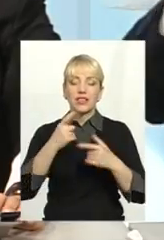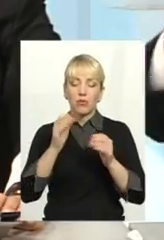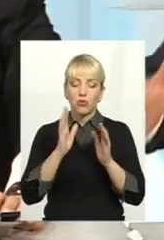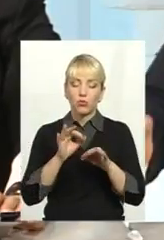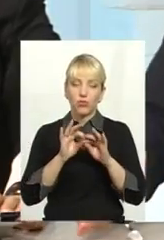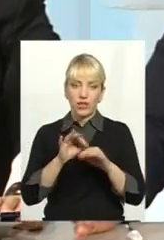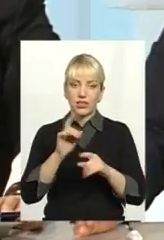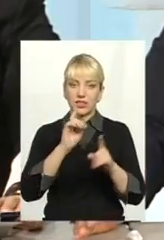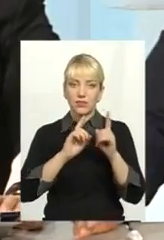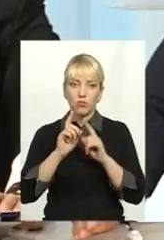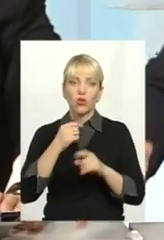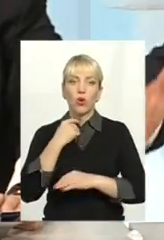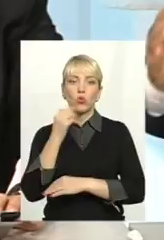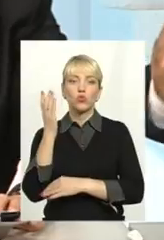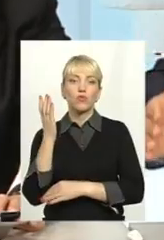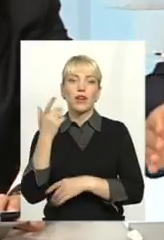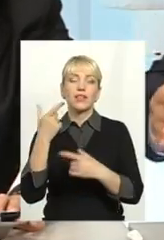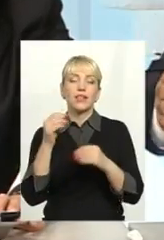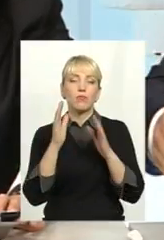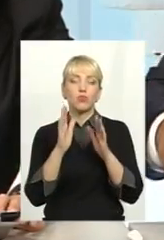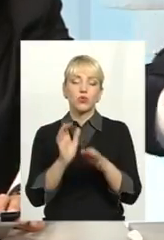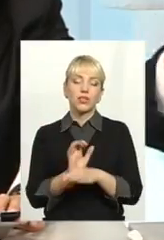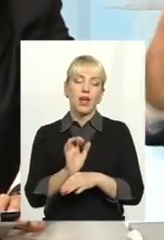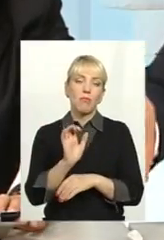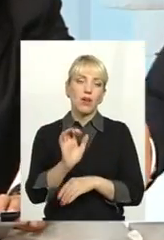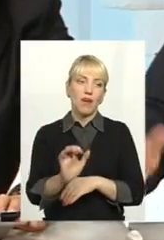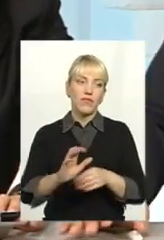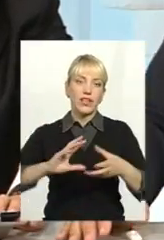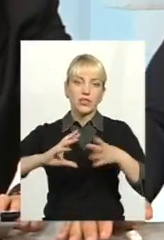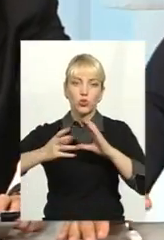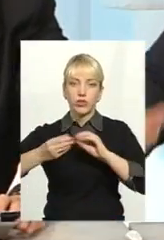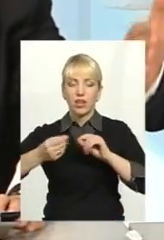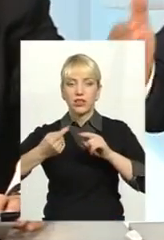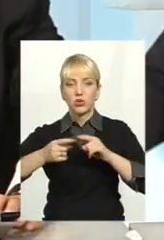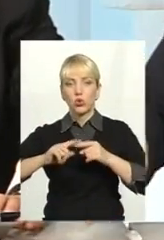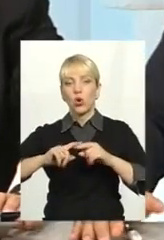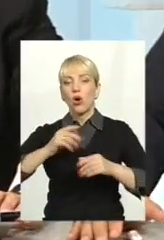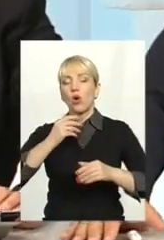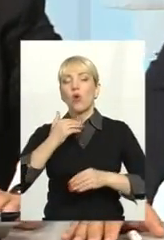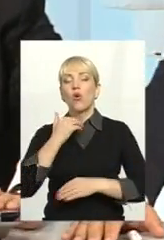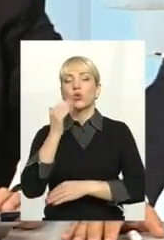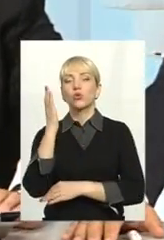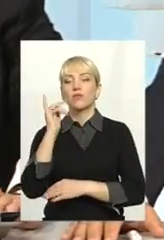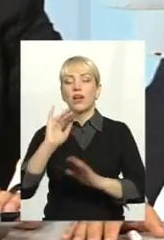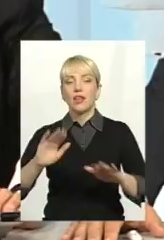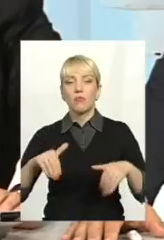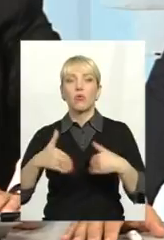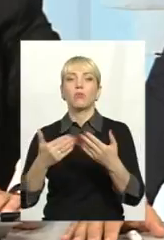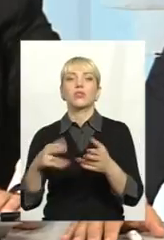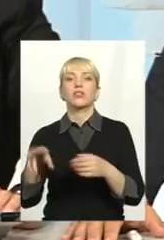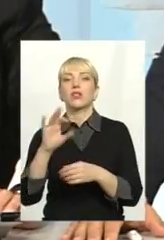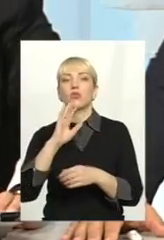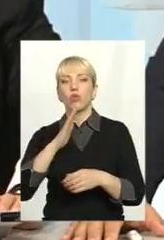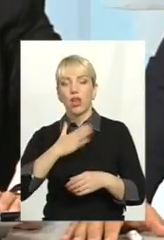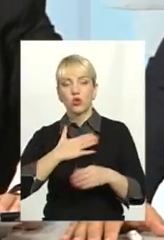і де буде проведено голосування, і де будуть направлені результати цього голосування, і пропозиції до нашого уряду.